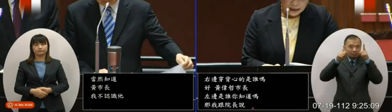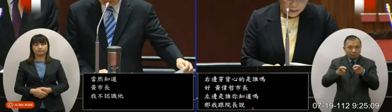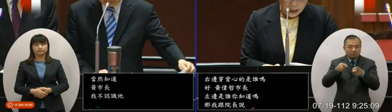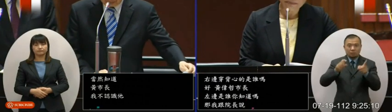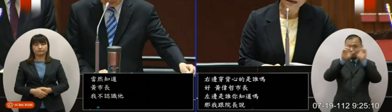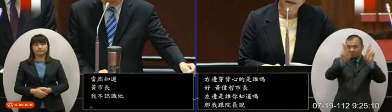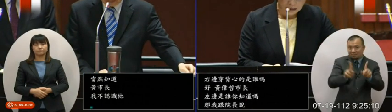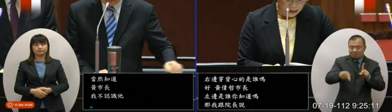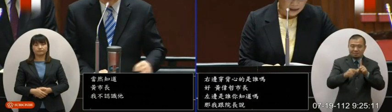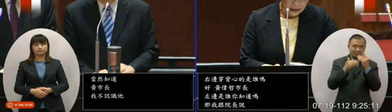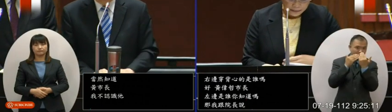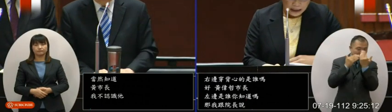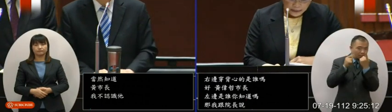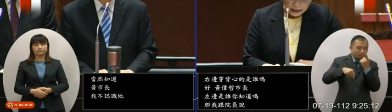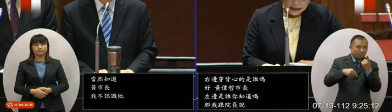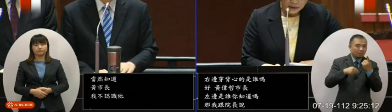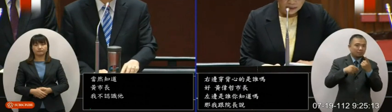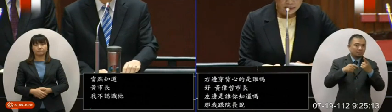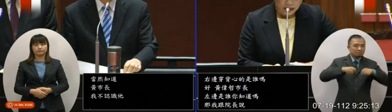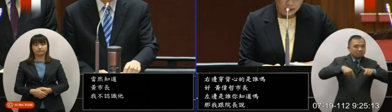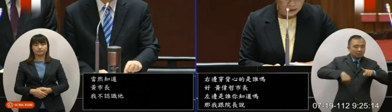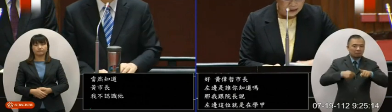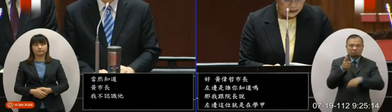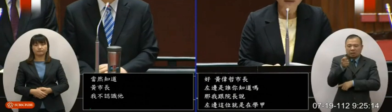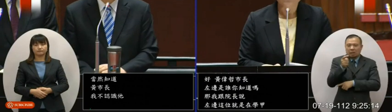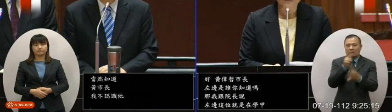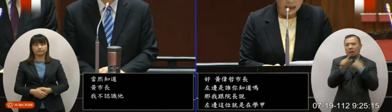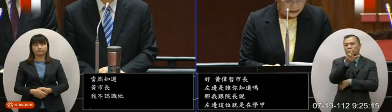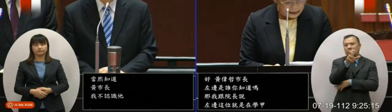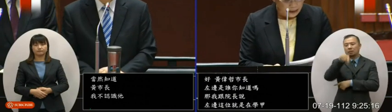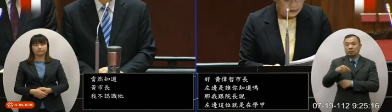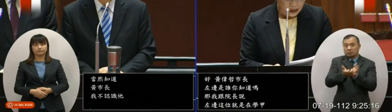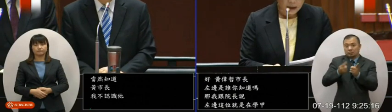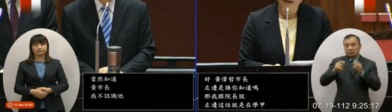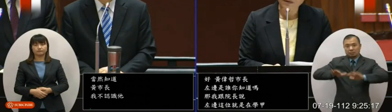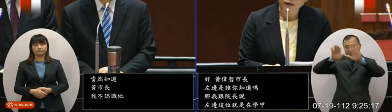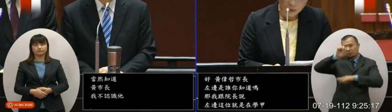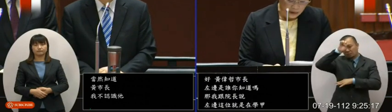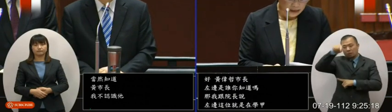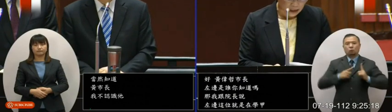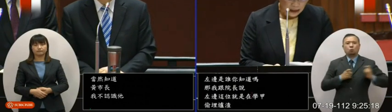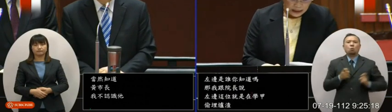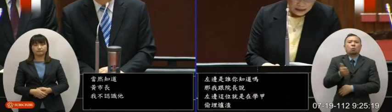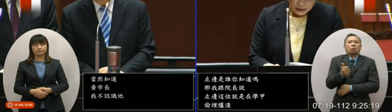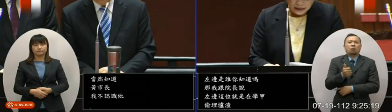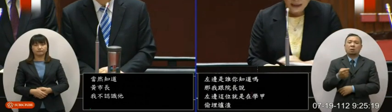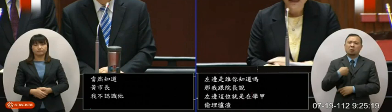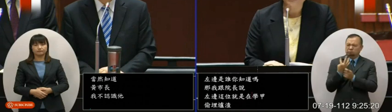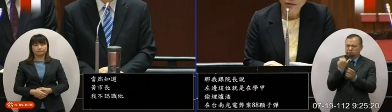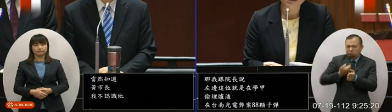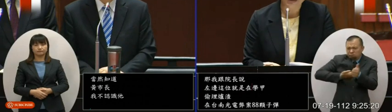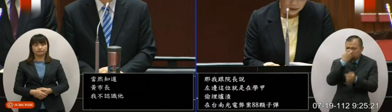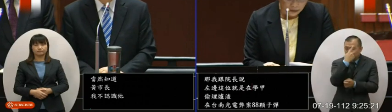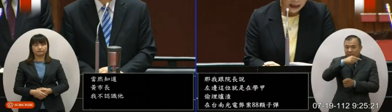闭案88颗子弹前民进党中指挥郭再青院长你竟然不知道那我过去几年一直在